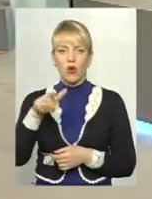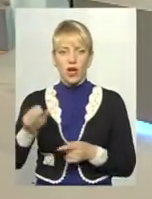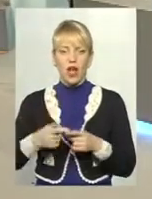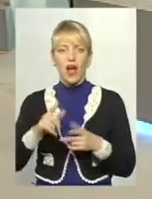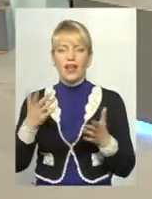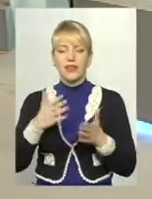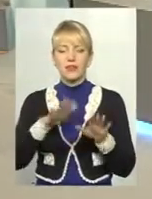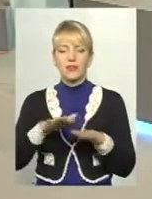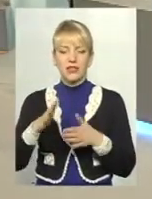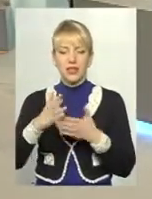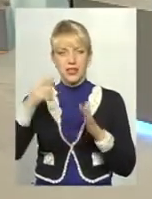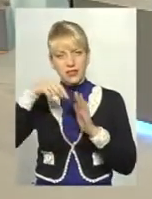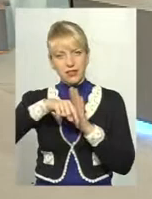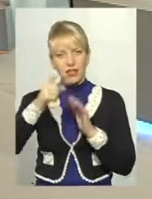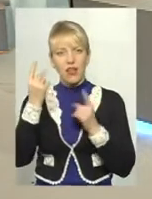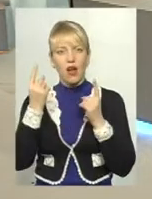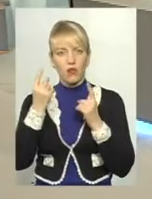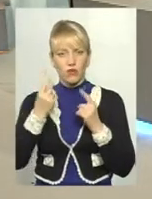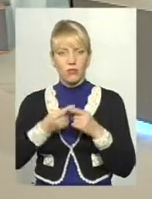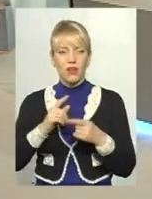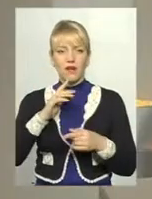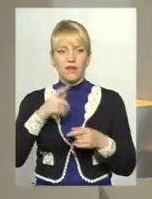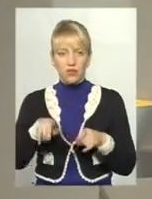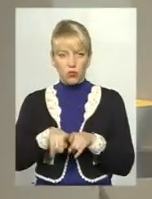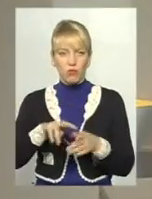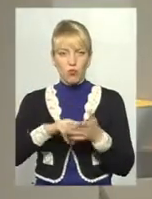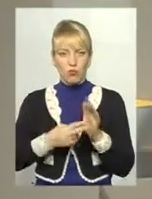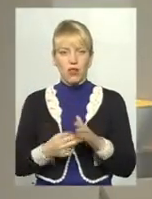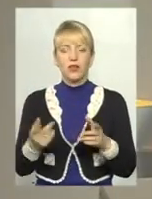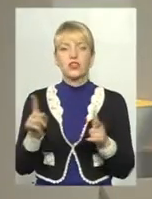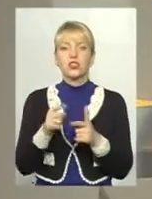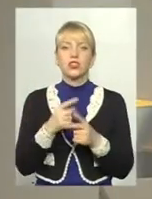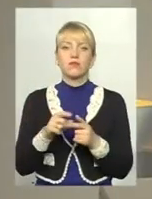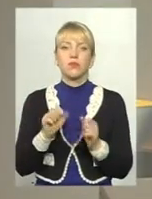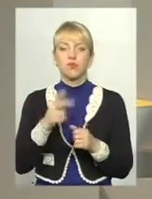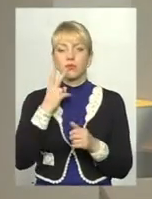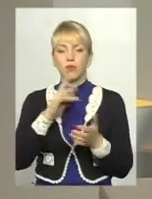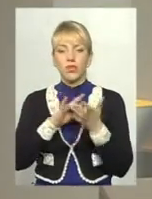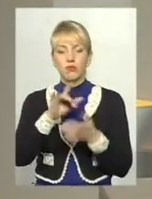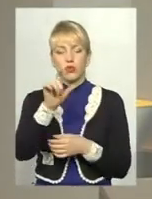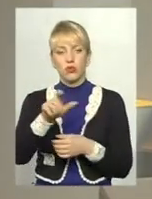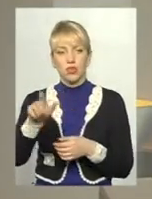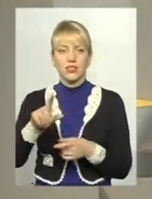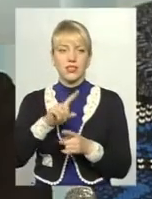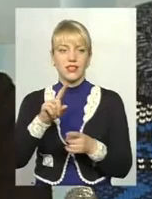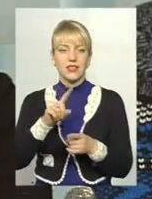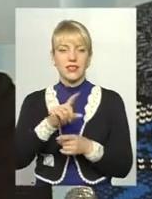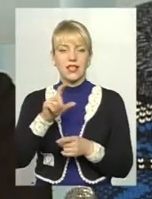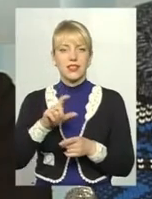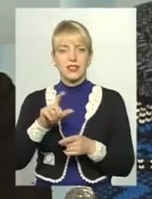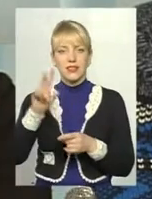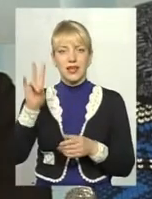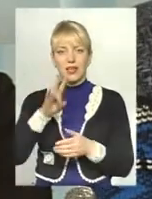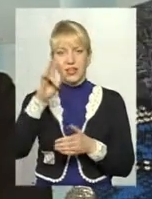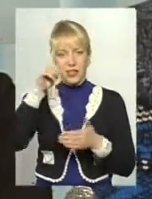знаковими саме в цьому плані? Чи ми можемо побачити туриста саме з релігійною метою?